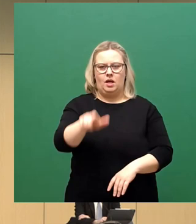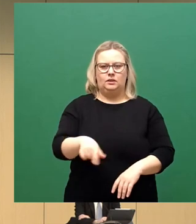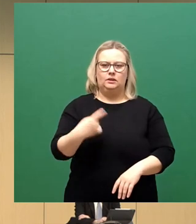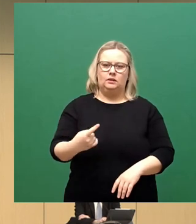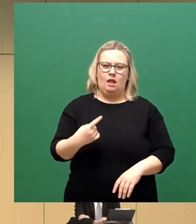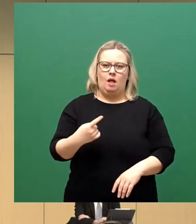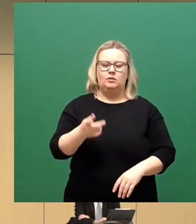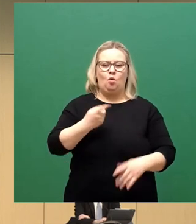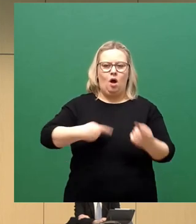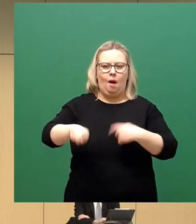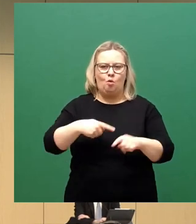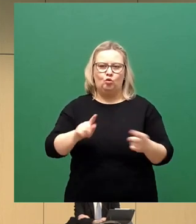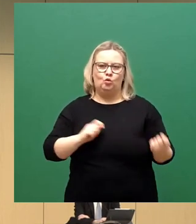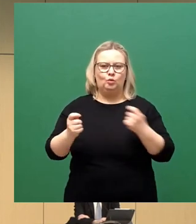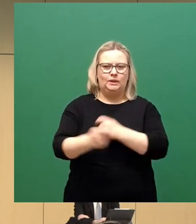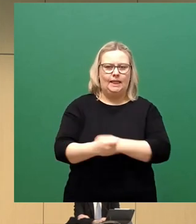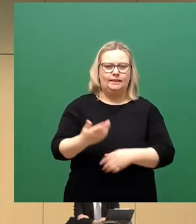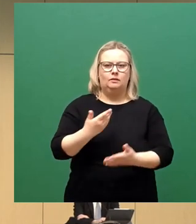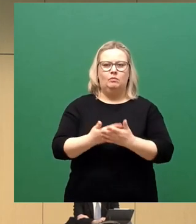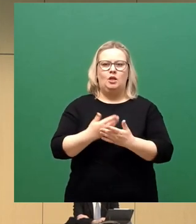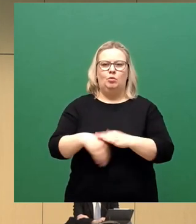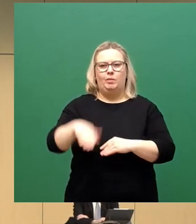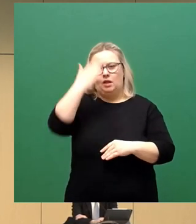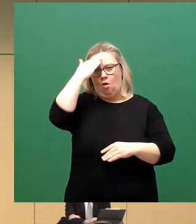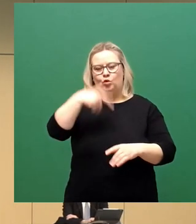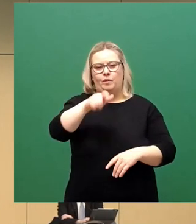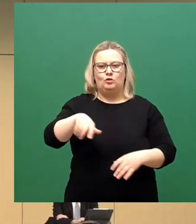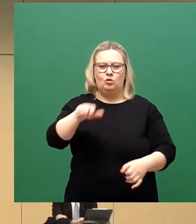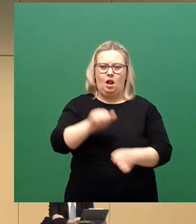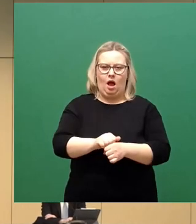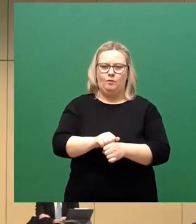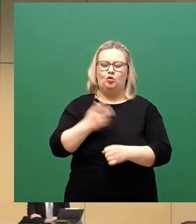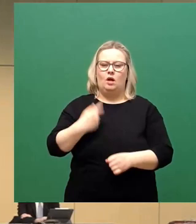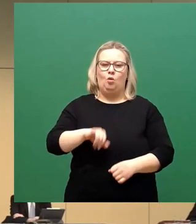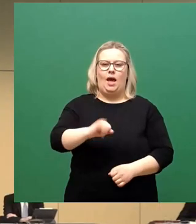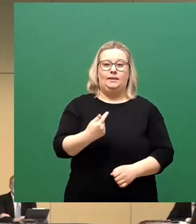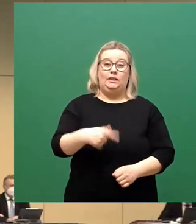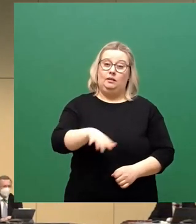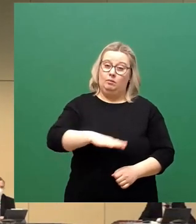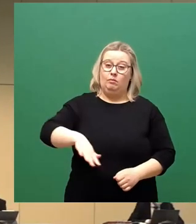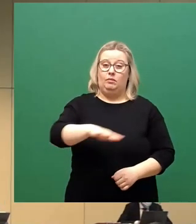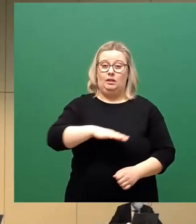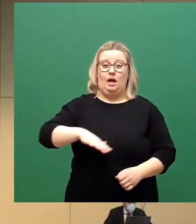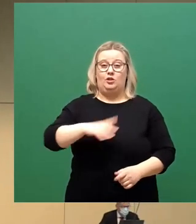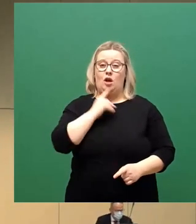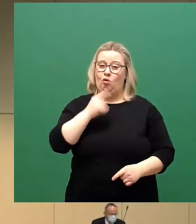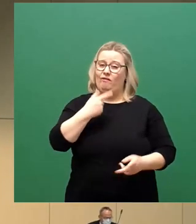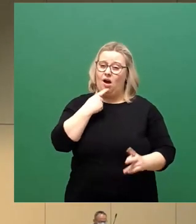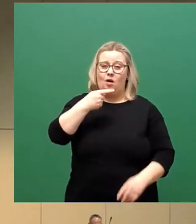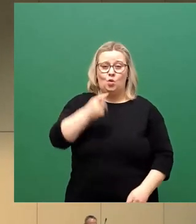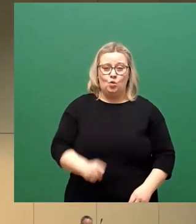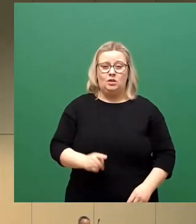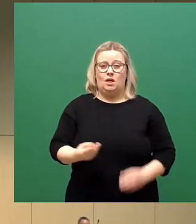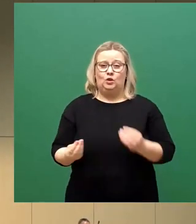umzusetzen hat mit dem Haupt und Personalamt. Und der mit dem IT-Betrieb wirklich hart daran arbeitet, hunderte von zusätzlichen